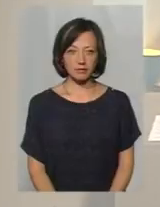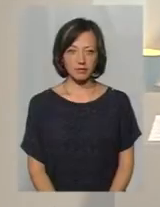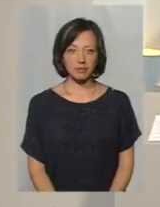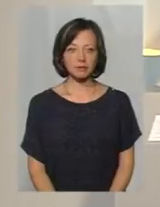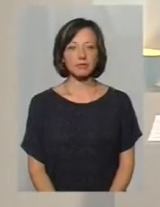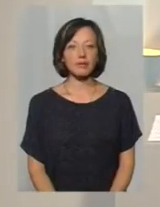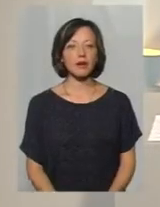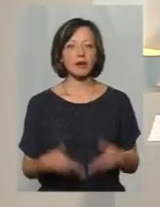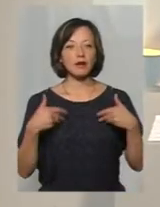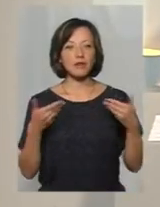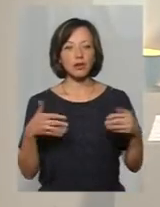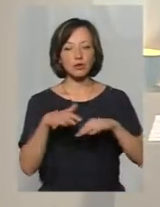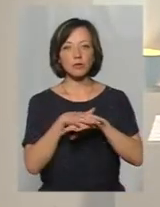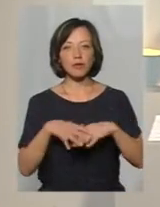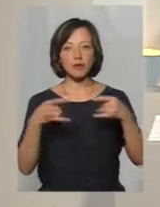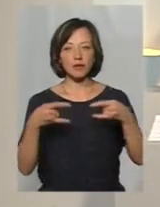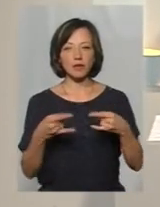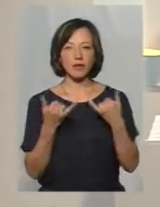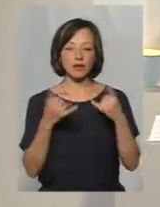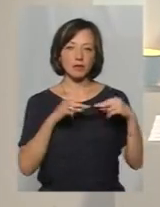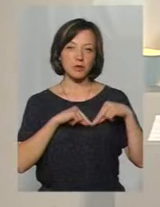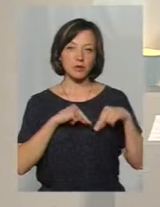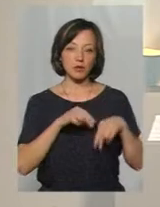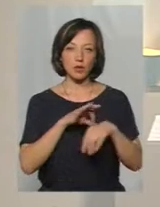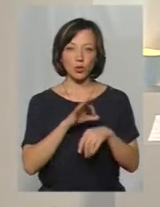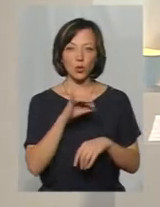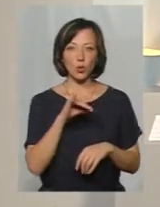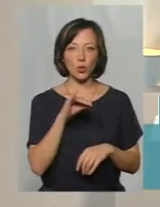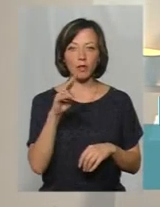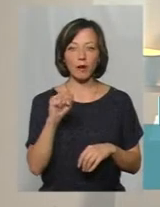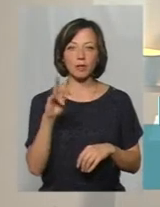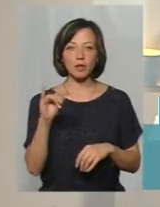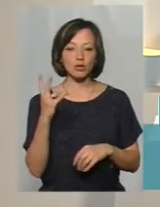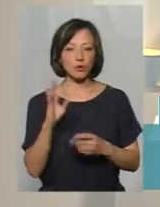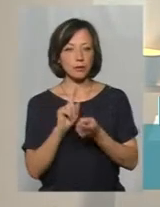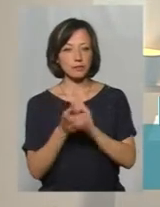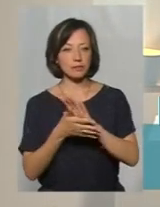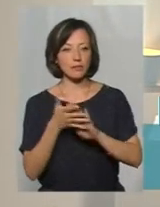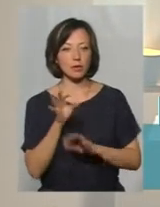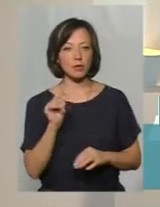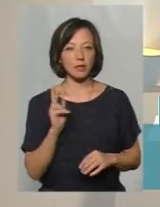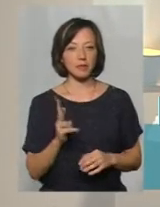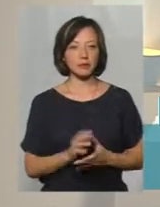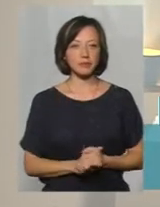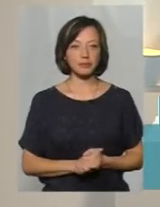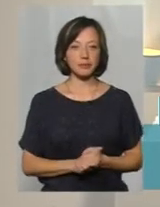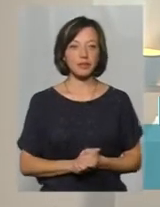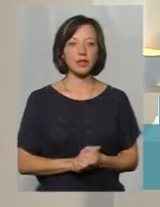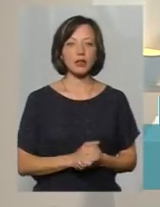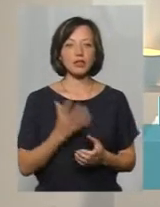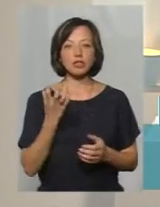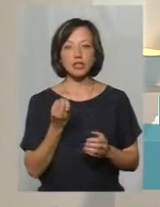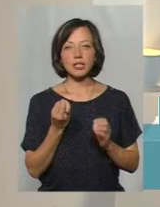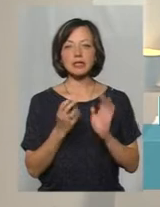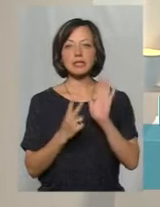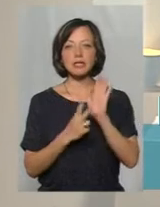Мої вітання на Суспільному ТВ-дня. Сьогодні для вас у студії працює ведучий юномітражко переклад на мову жестів Ольга Рибак. Ще сім